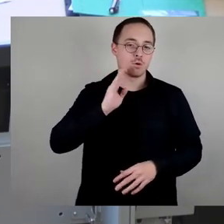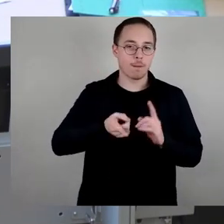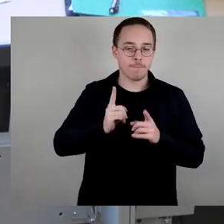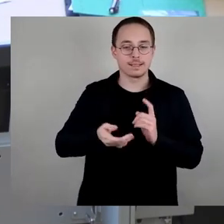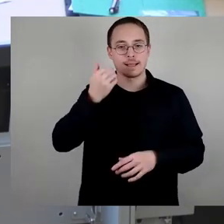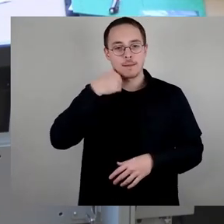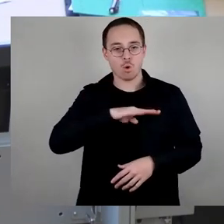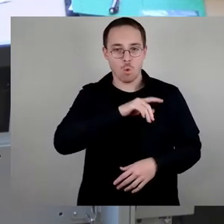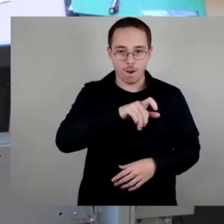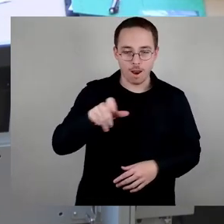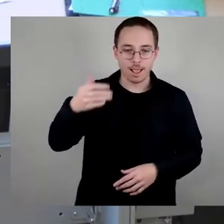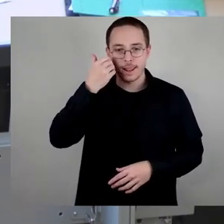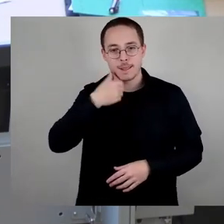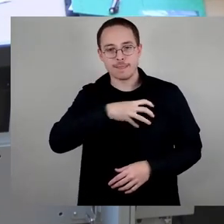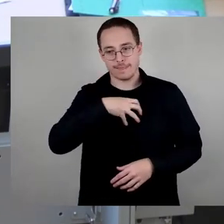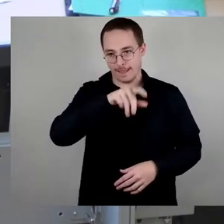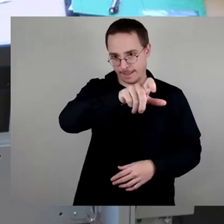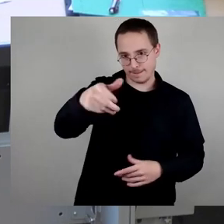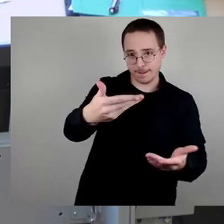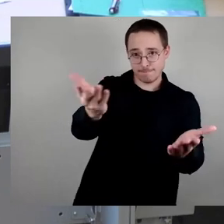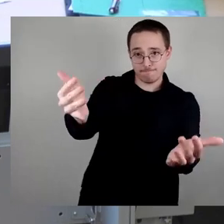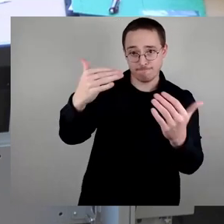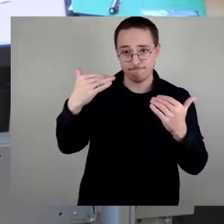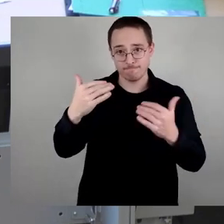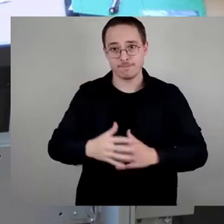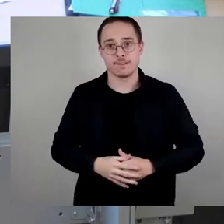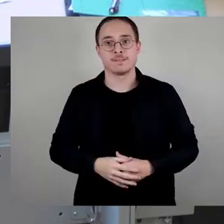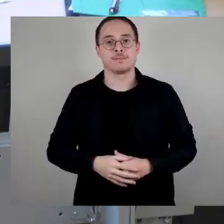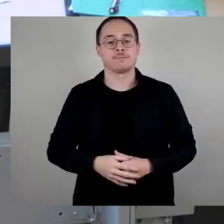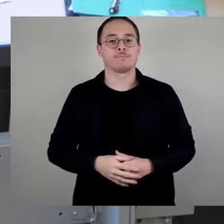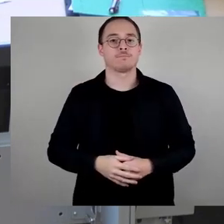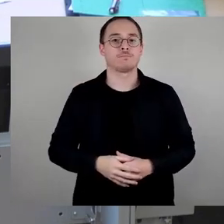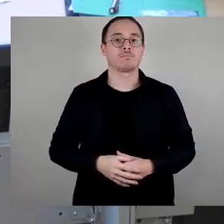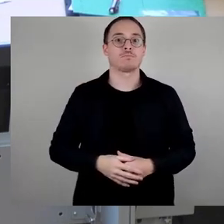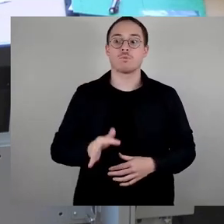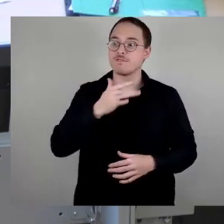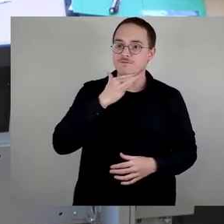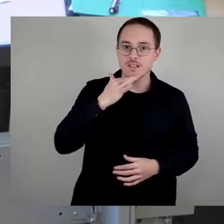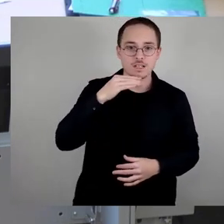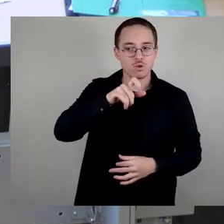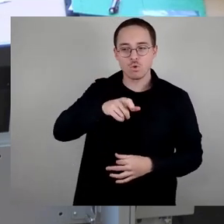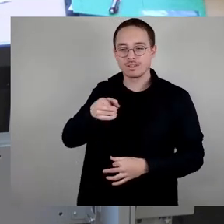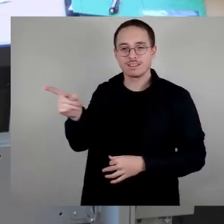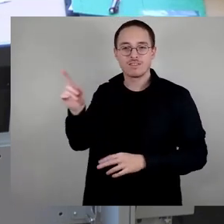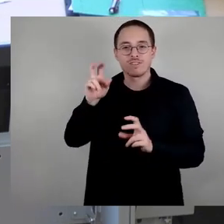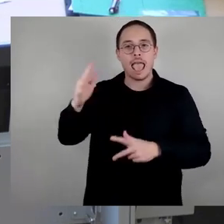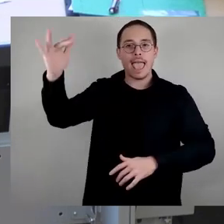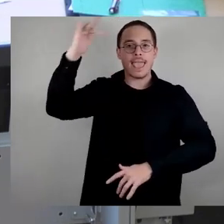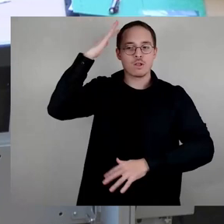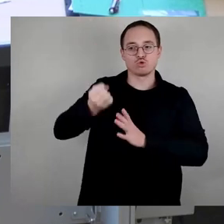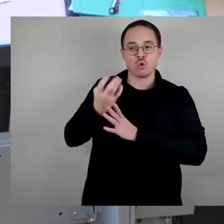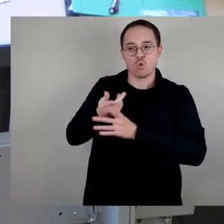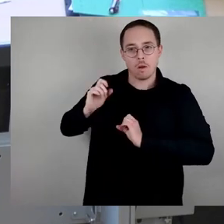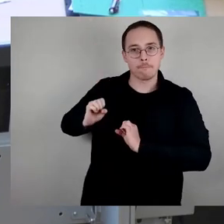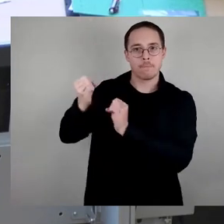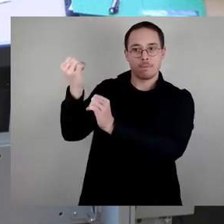vielen Dresdnerinnen und Dresdner, die in der vielfältigen Erinnerungskultur engagiert sind. Wir sprechen heute hier,